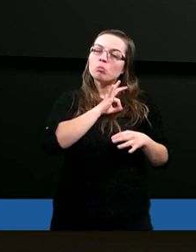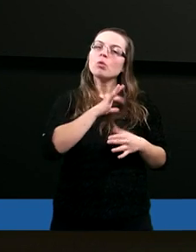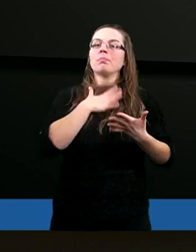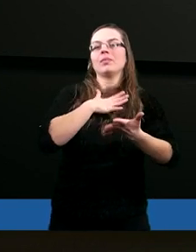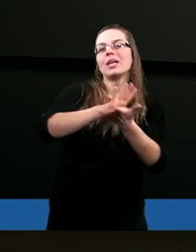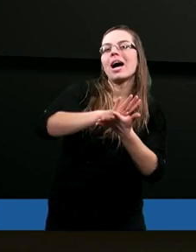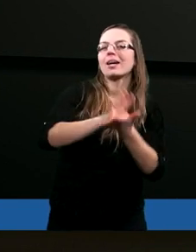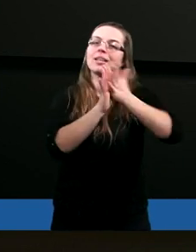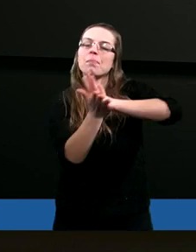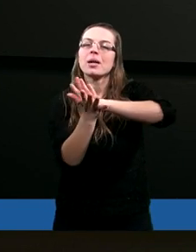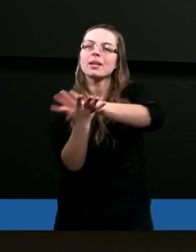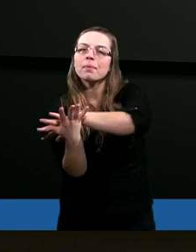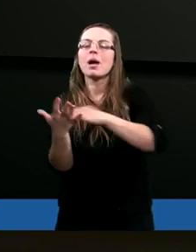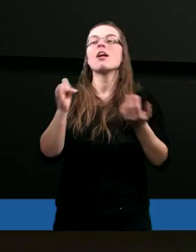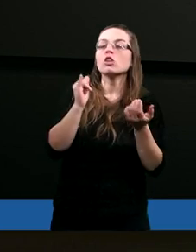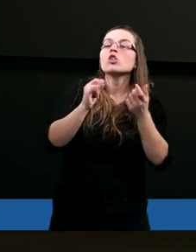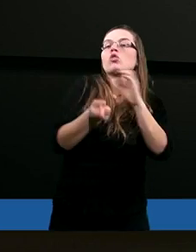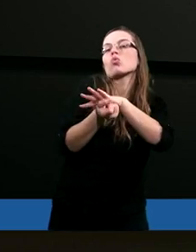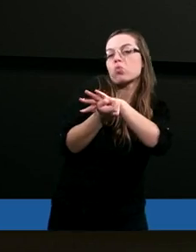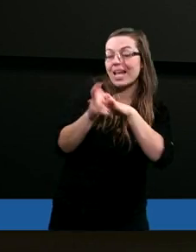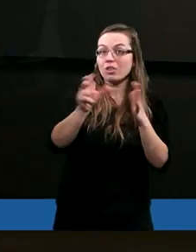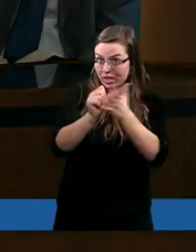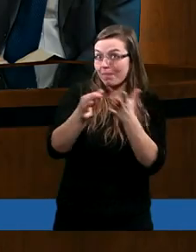Czy odniósł jakiś skutek do tej pory?